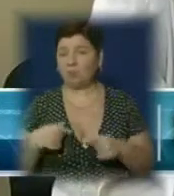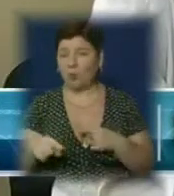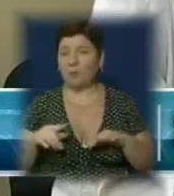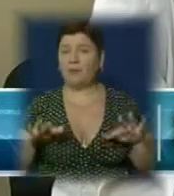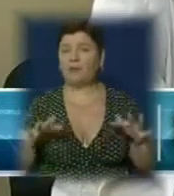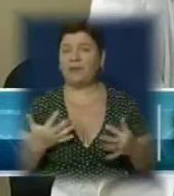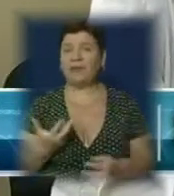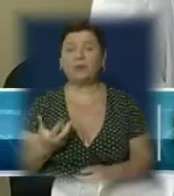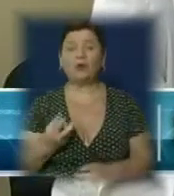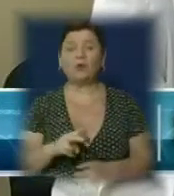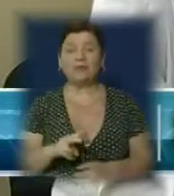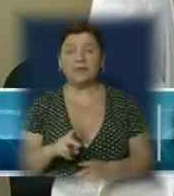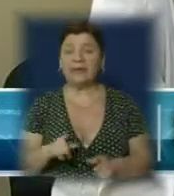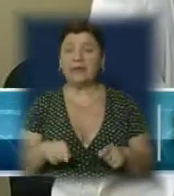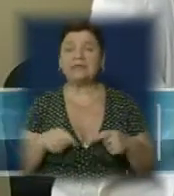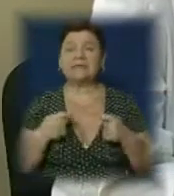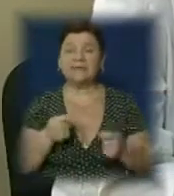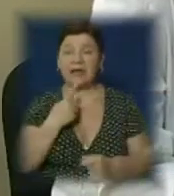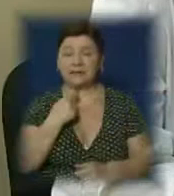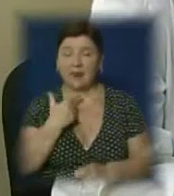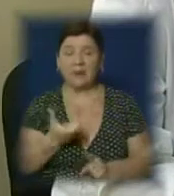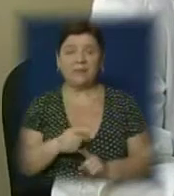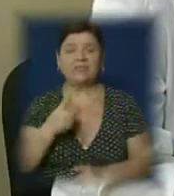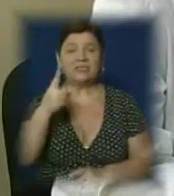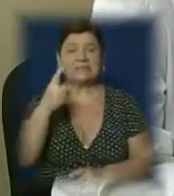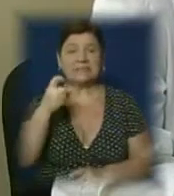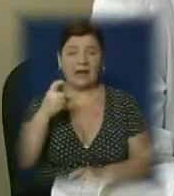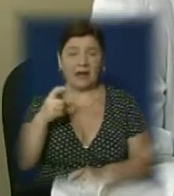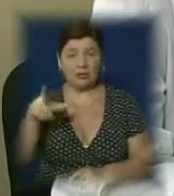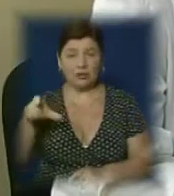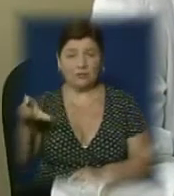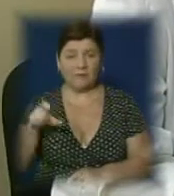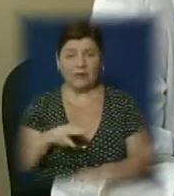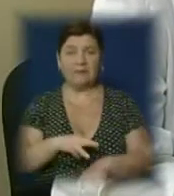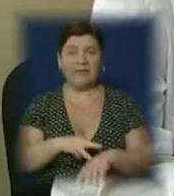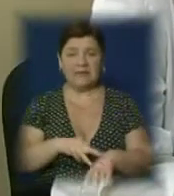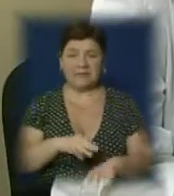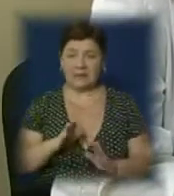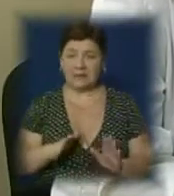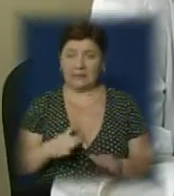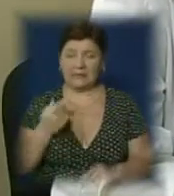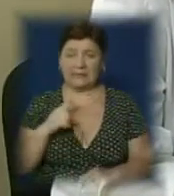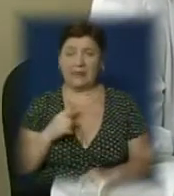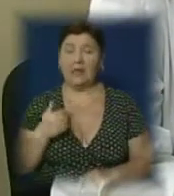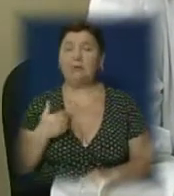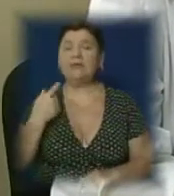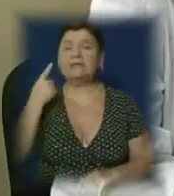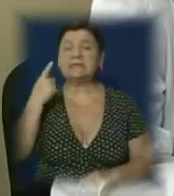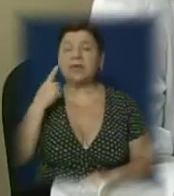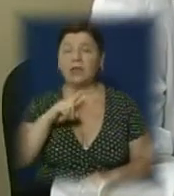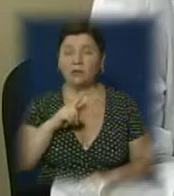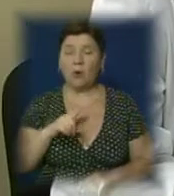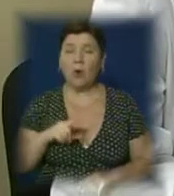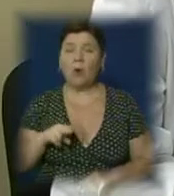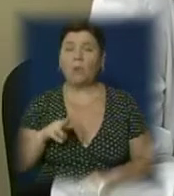Приходили здавати співробітники, більше ста чоловік співробітників міліції тільки у нас здали. Я знаю, що вони здавали кров по